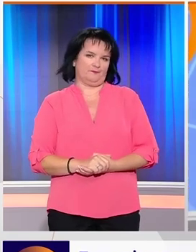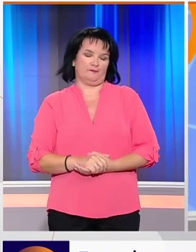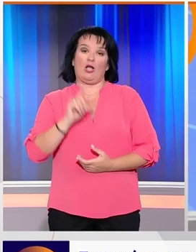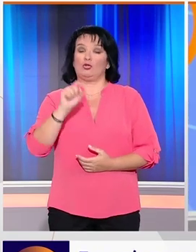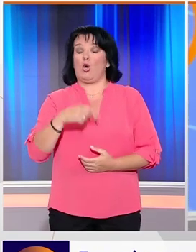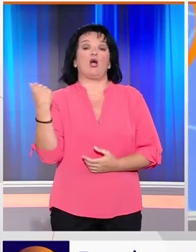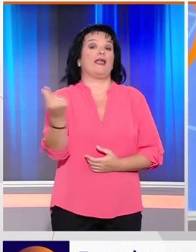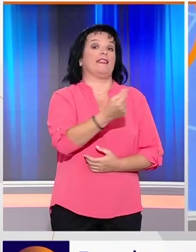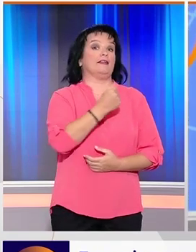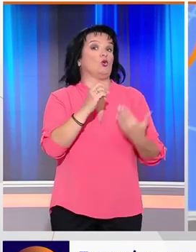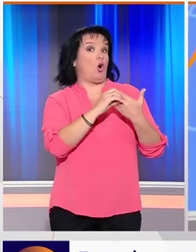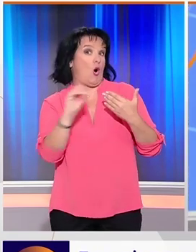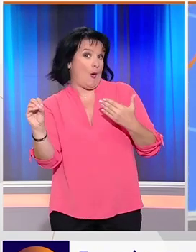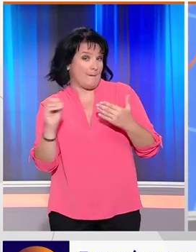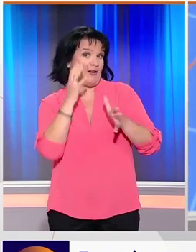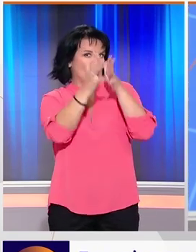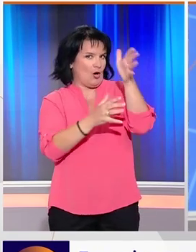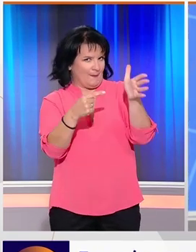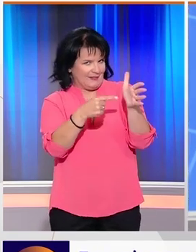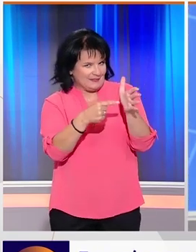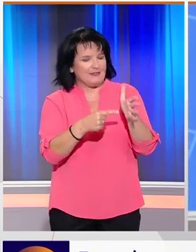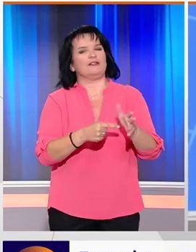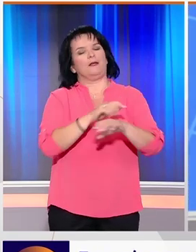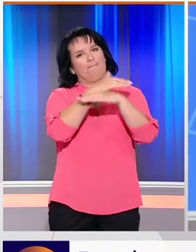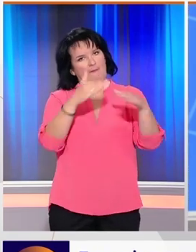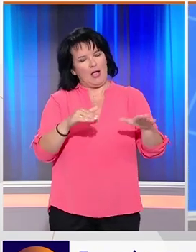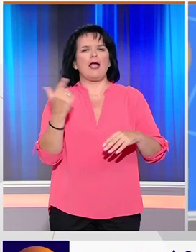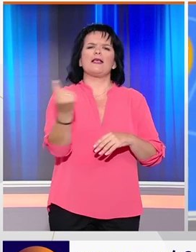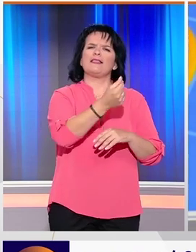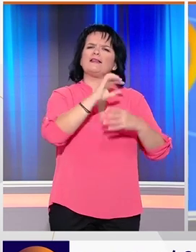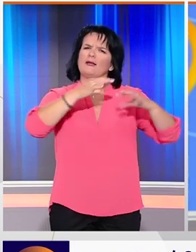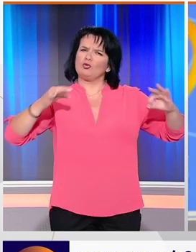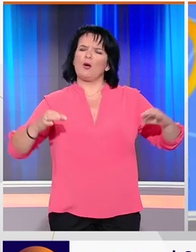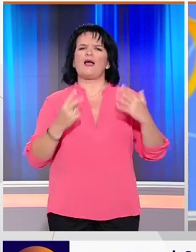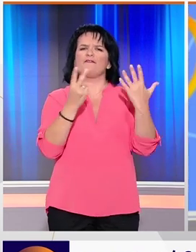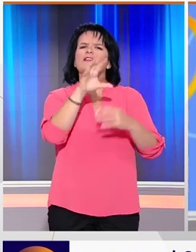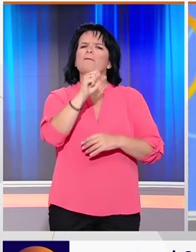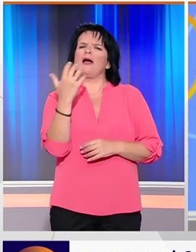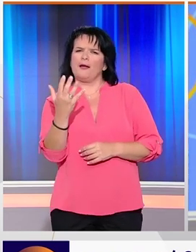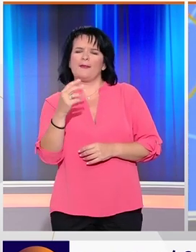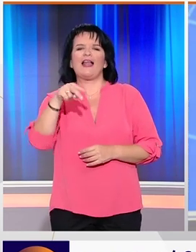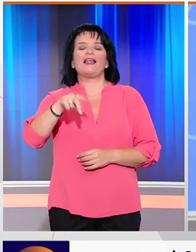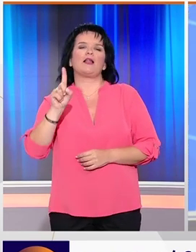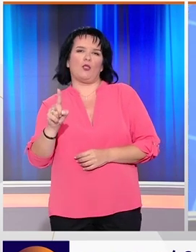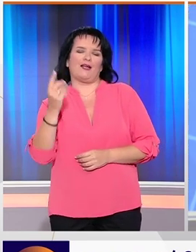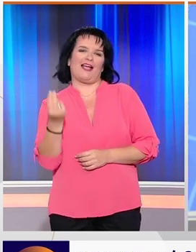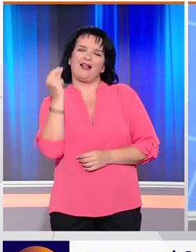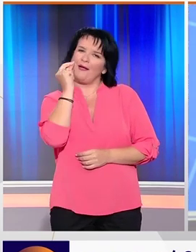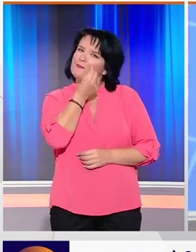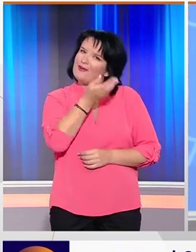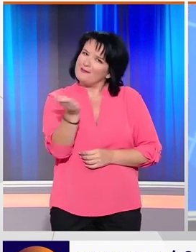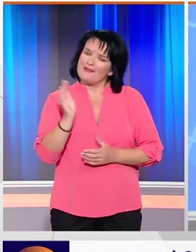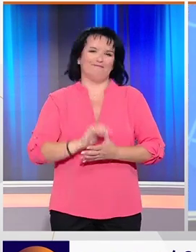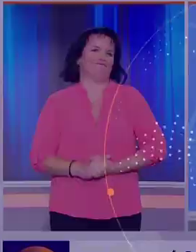Σε αυτό το σημείο ολοκληρώθηκε το Δελτίο του Όπεν στην Ουματική. Δείτε αναλυτικά τις ειδήσεις στο κεντρικό Δελτίο στις 7 παρα 5 με τη Λίνα Δρούγκα. Καλό